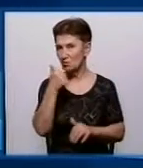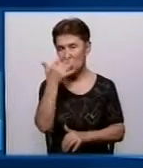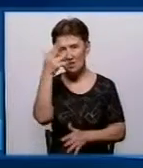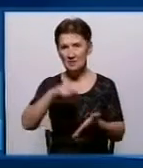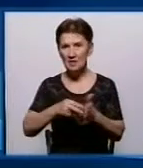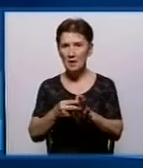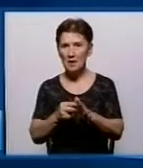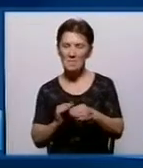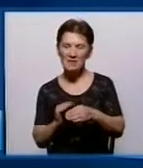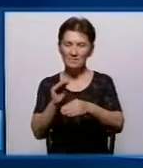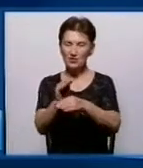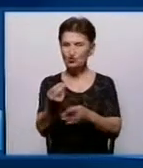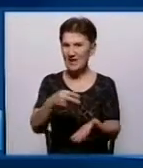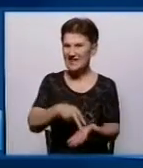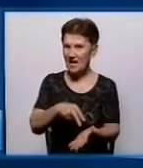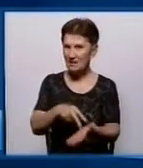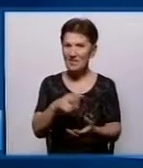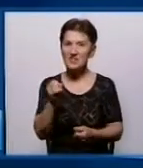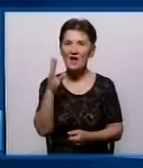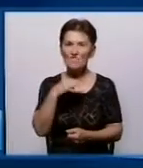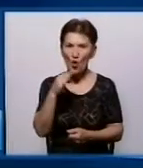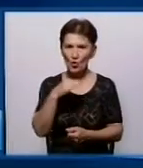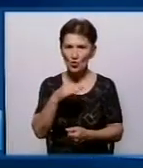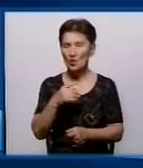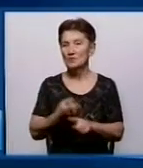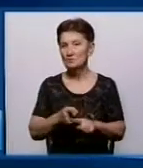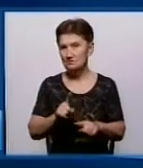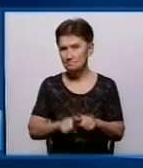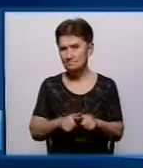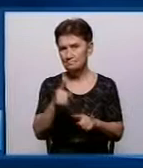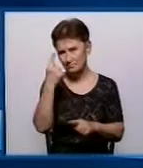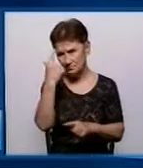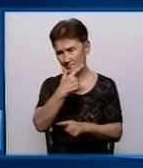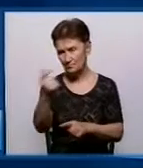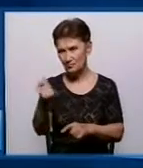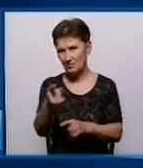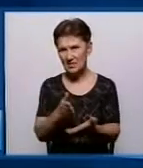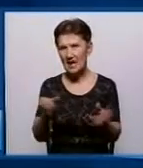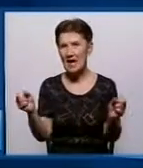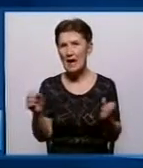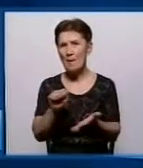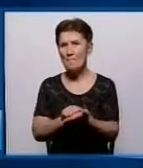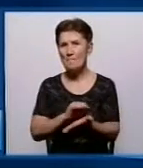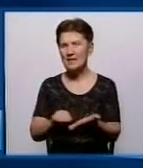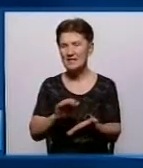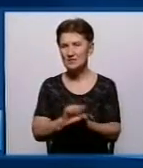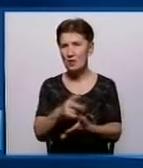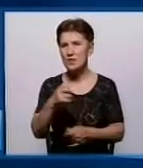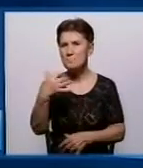підвищити тарифи на водопостачання і водовідведення. Про це повідомляє пресслужба підприємства. Діючий тариф має зрости на